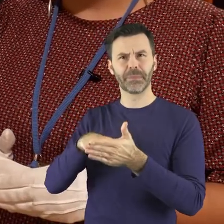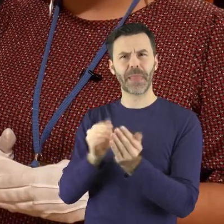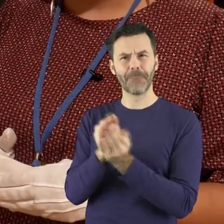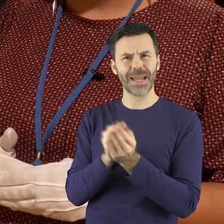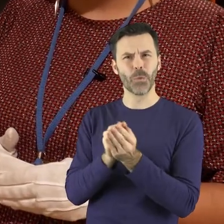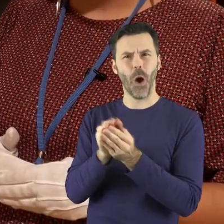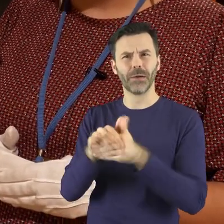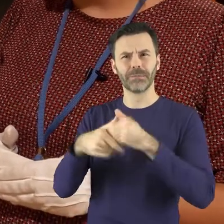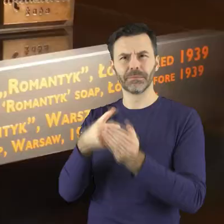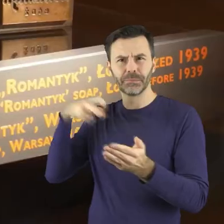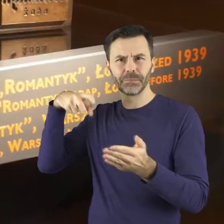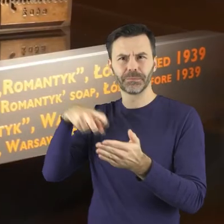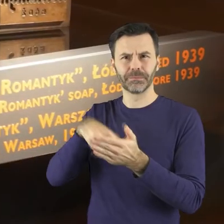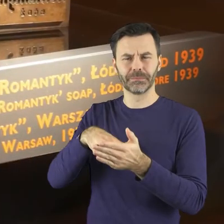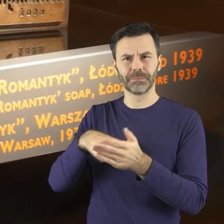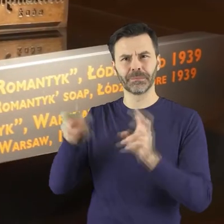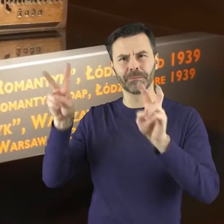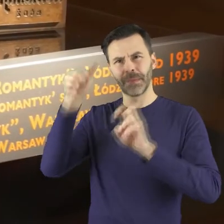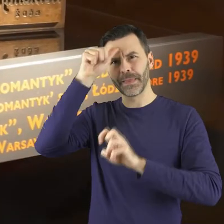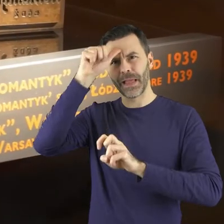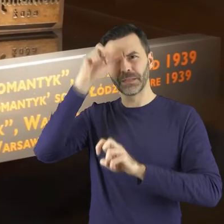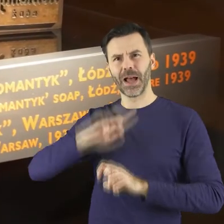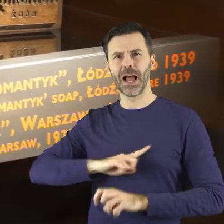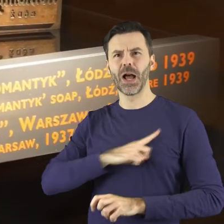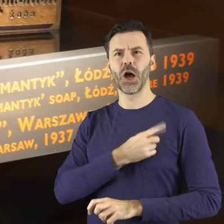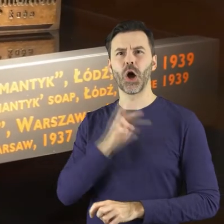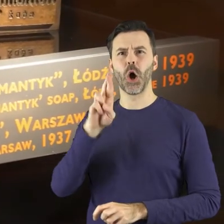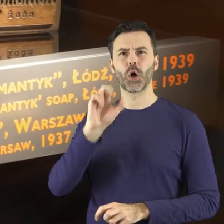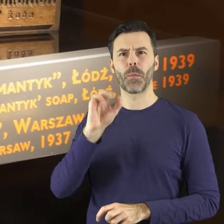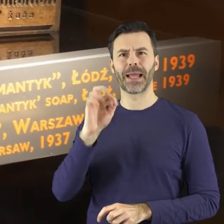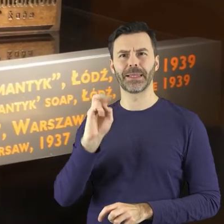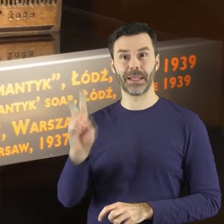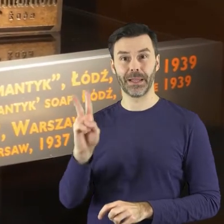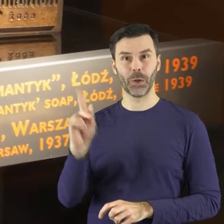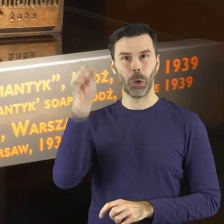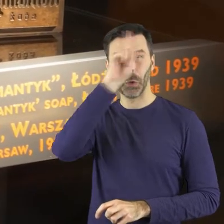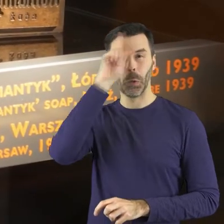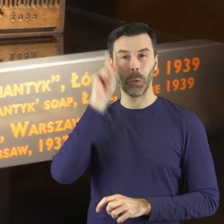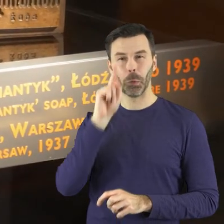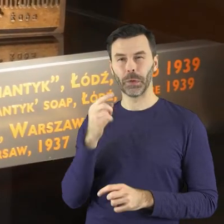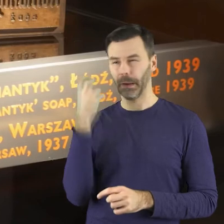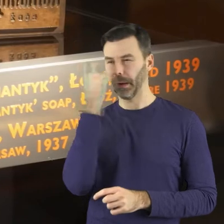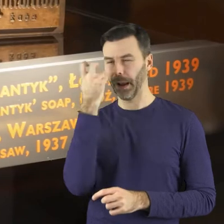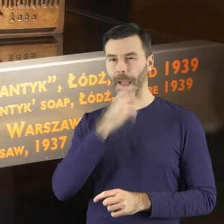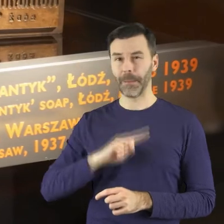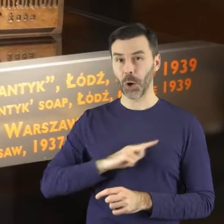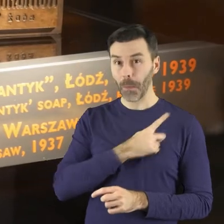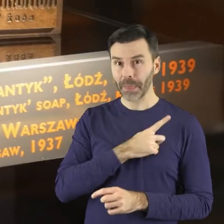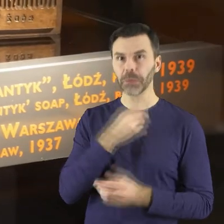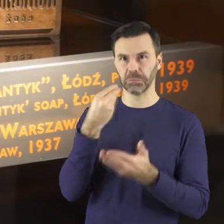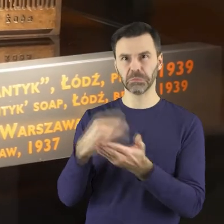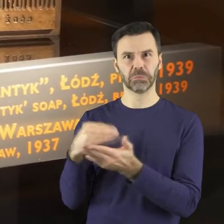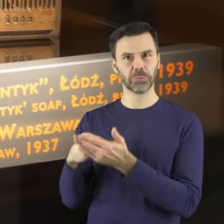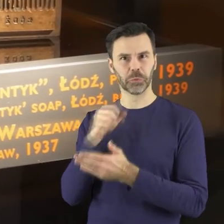odbijania na mydle romantyk. Nazwa rzeczywiście bardzo chwytliwa, mająca